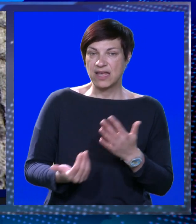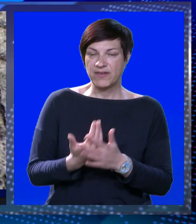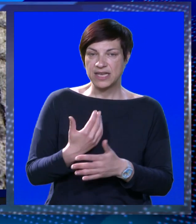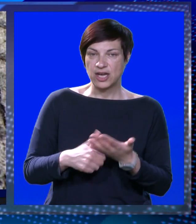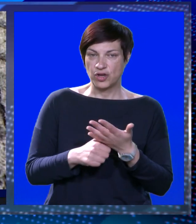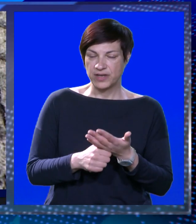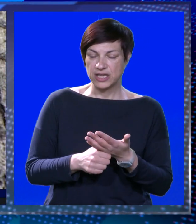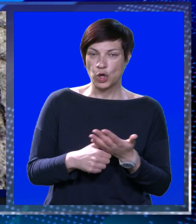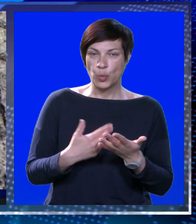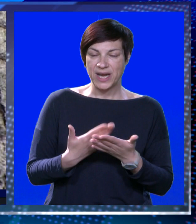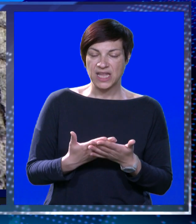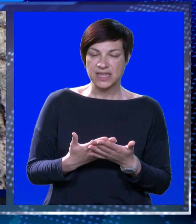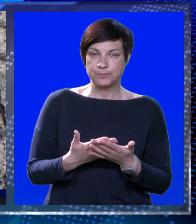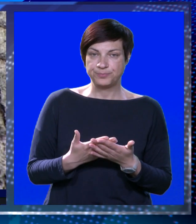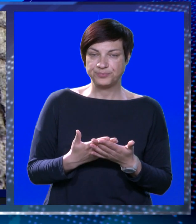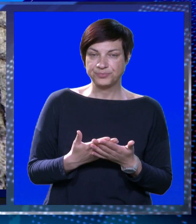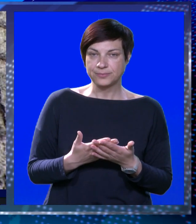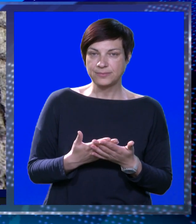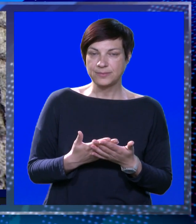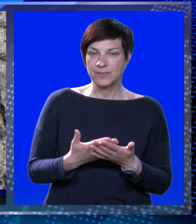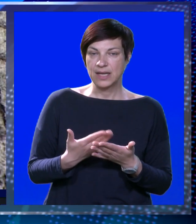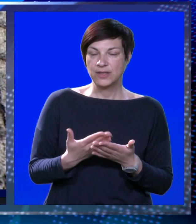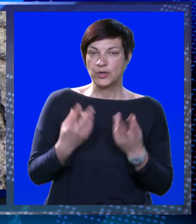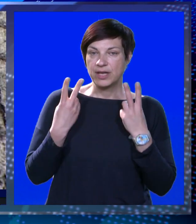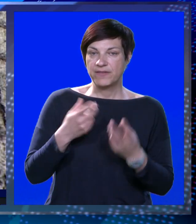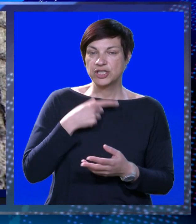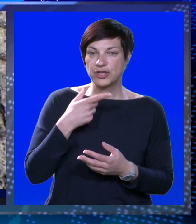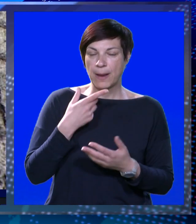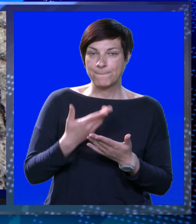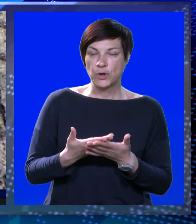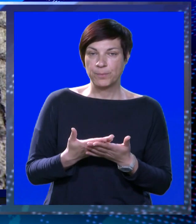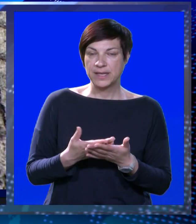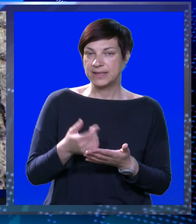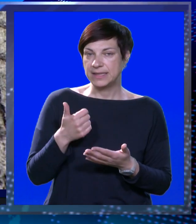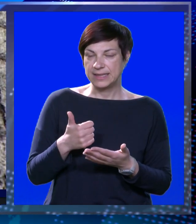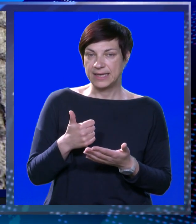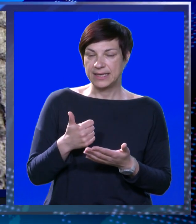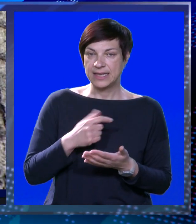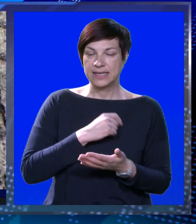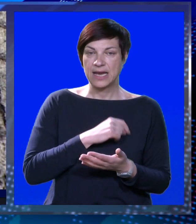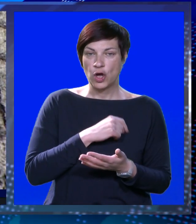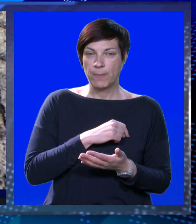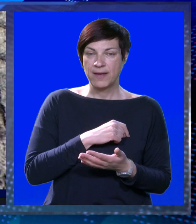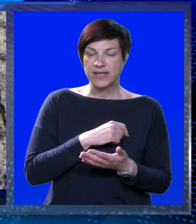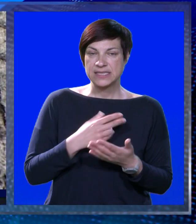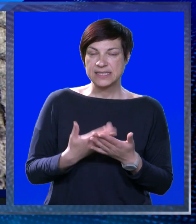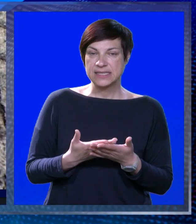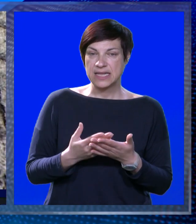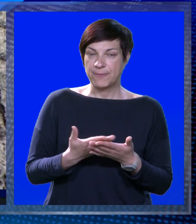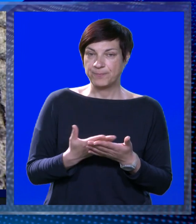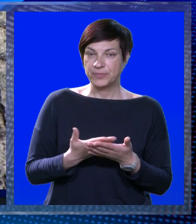izdavanje novih isprava i tu je važno napomenuti da je jedina obvezna